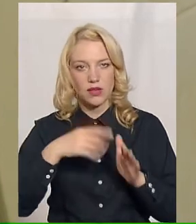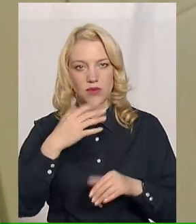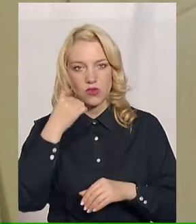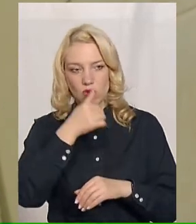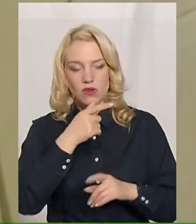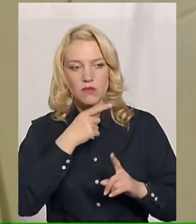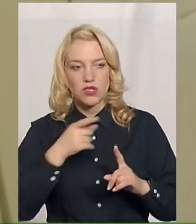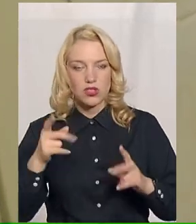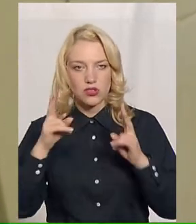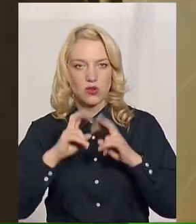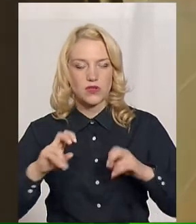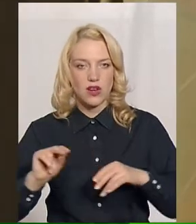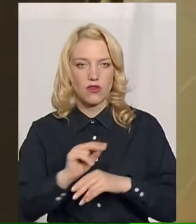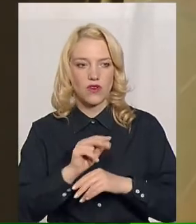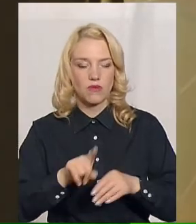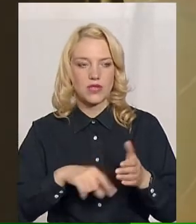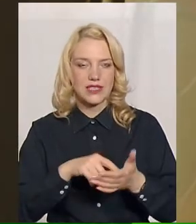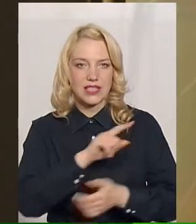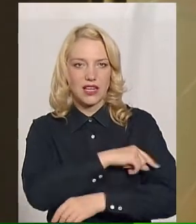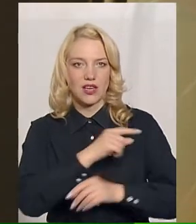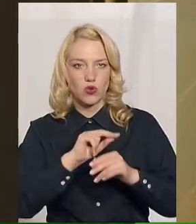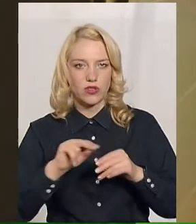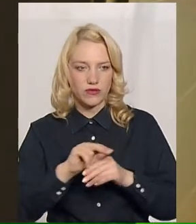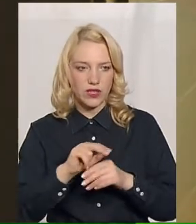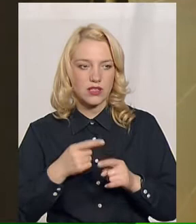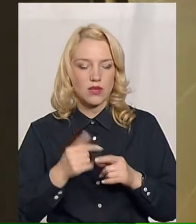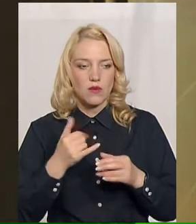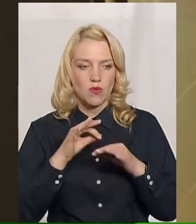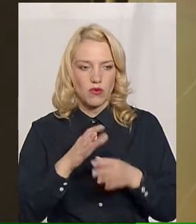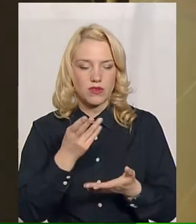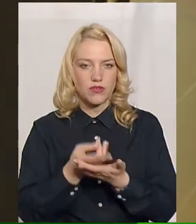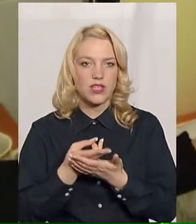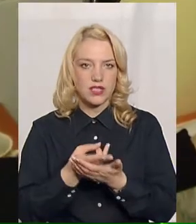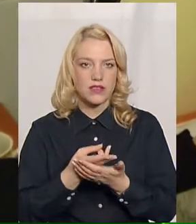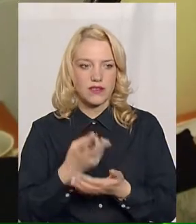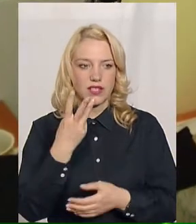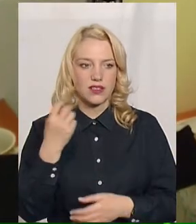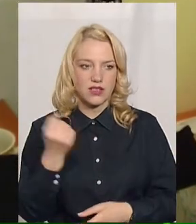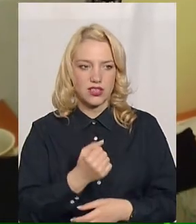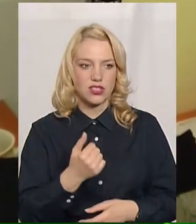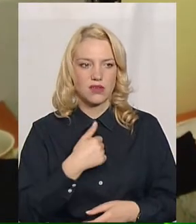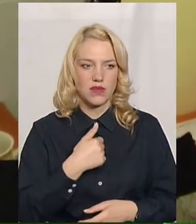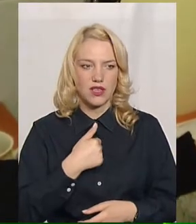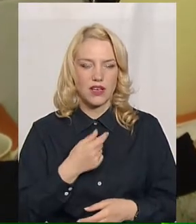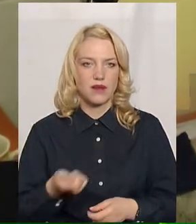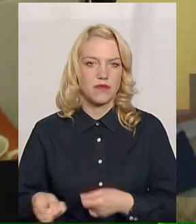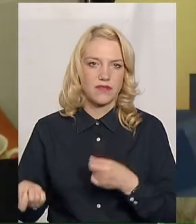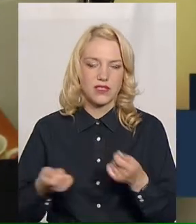та лікування міській лікарні. Зараз жінка проходить курс лікування у стаціонарі, де перебуває вже три тижні. Мене привезла